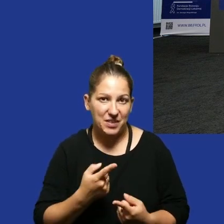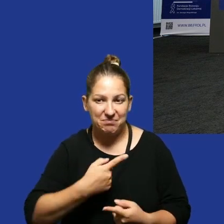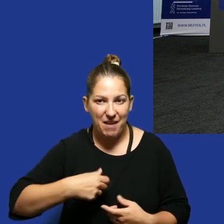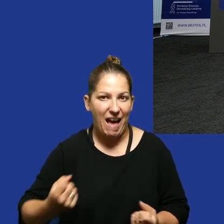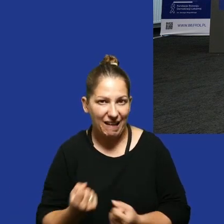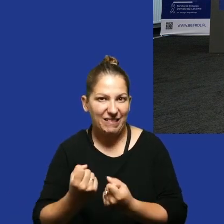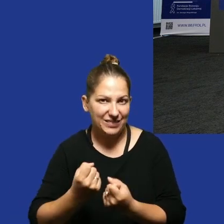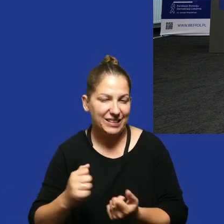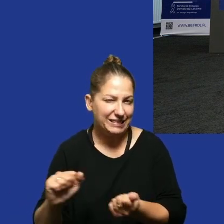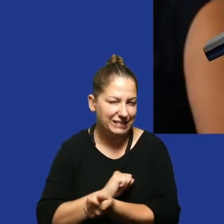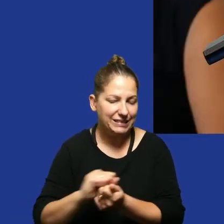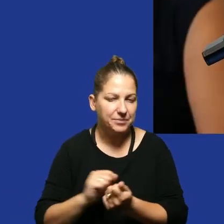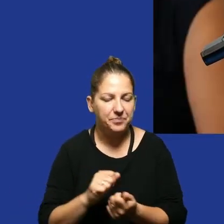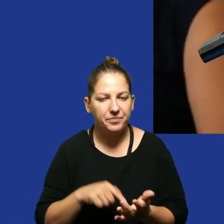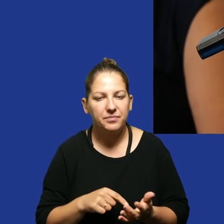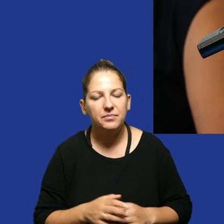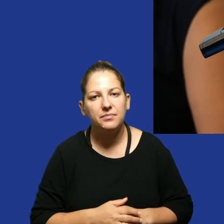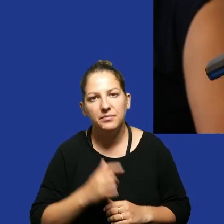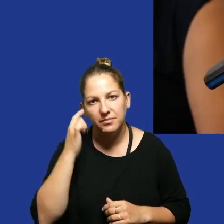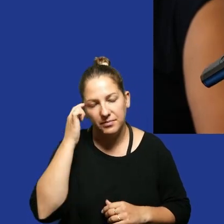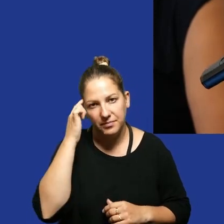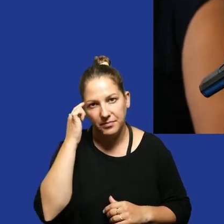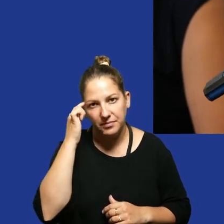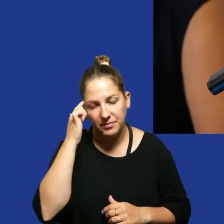aktywny. się nam uruchomił. Dziękuję.